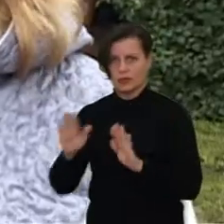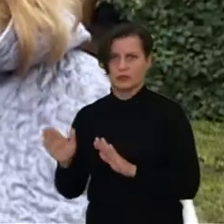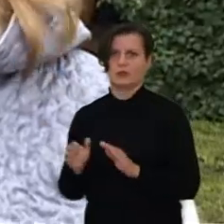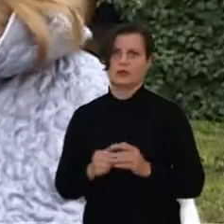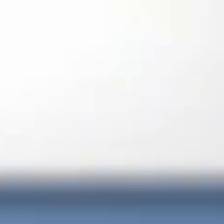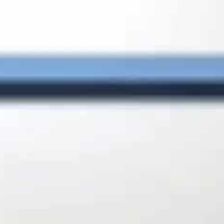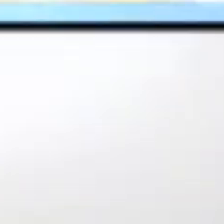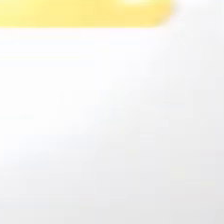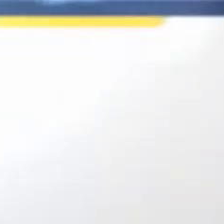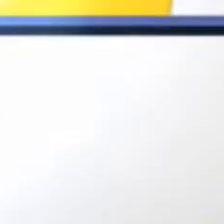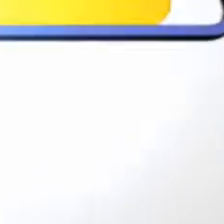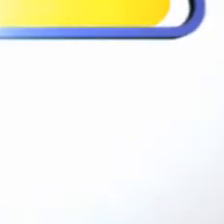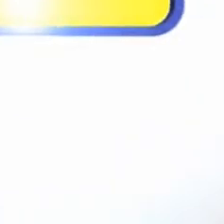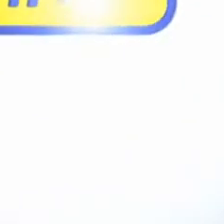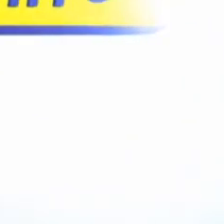važiuojame viską.